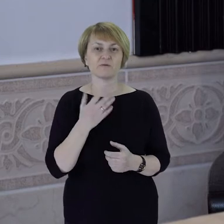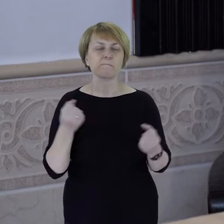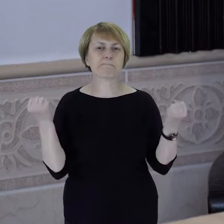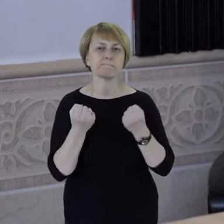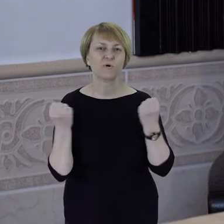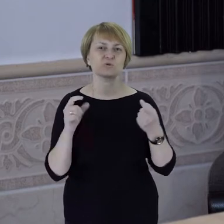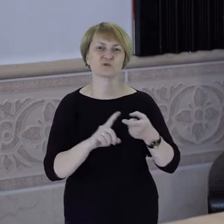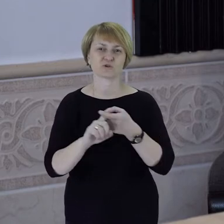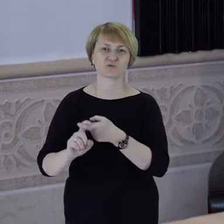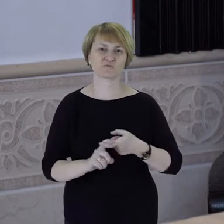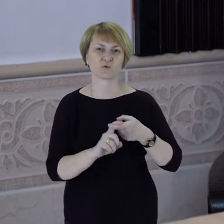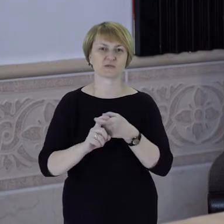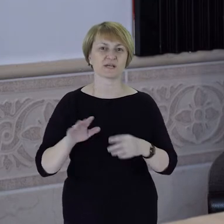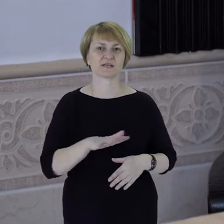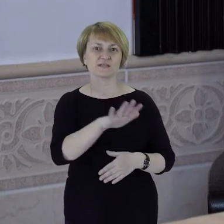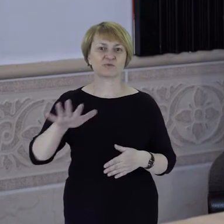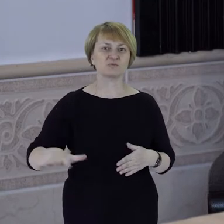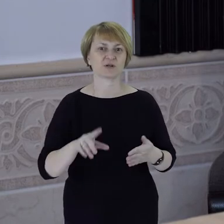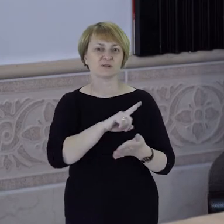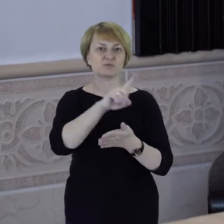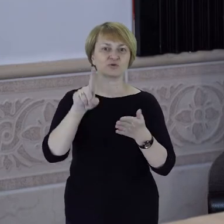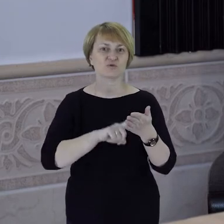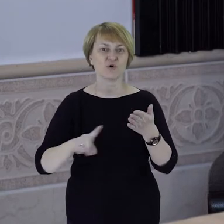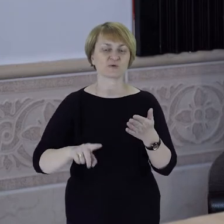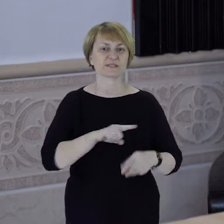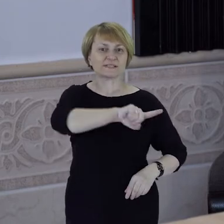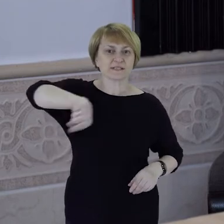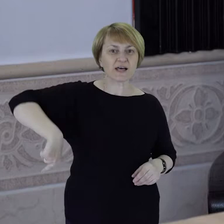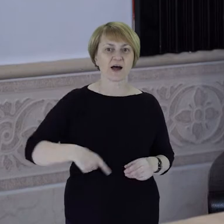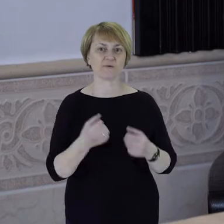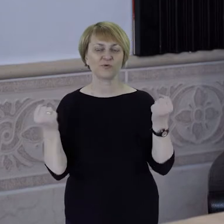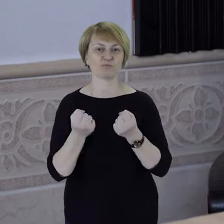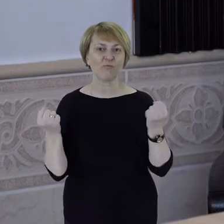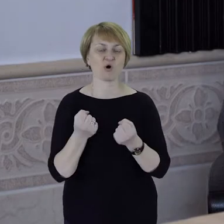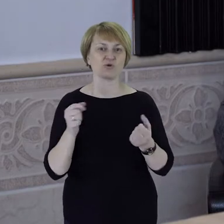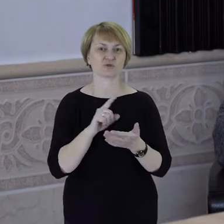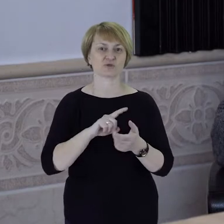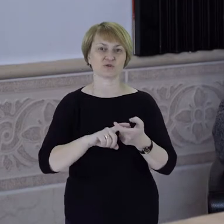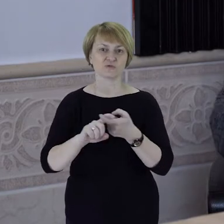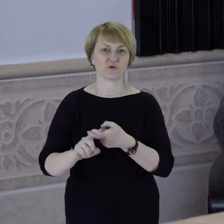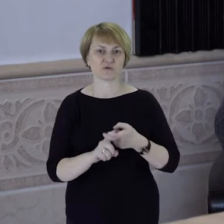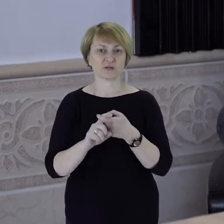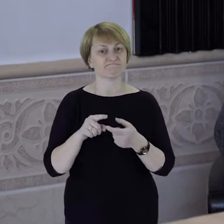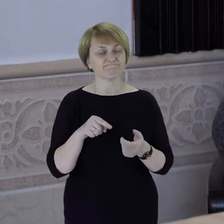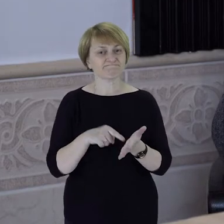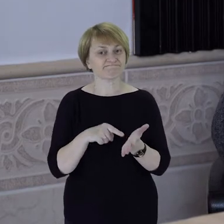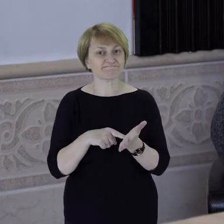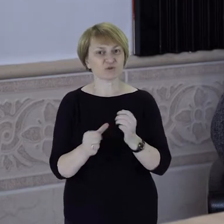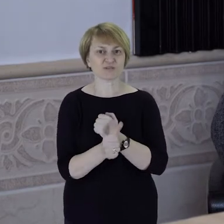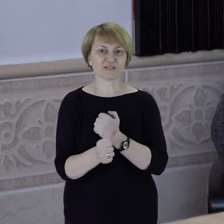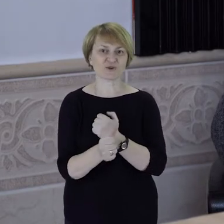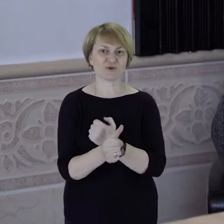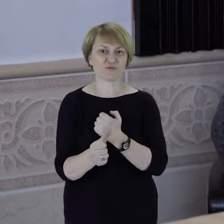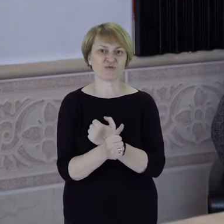jak to mocno związane ze Śląskiem, z nami, prawda. Więc choćby z tego powodu warto by to, prawda,